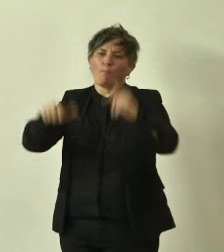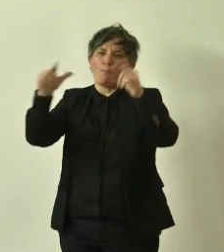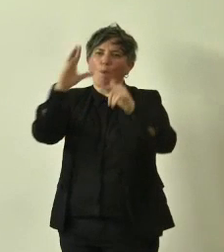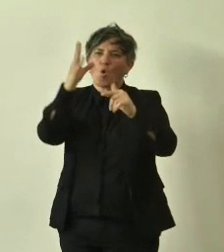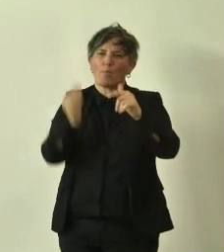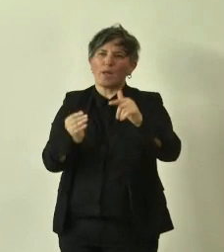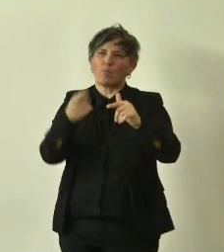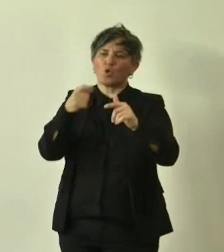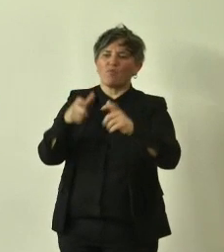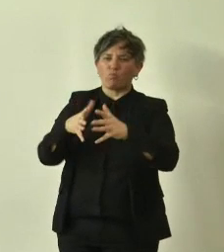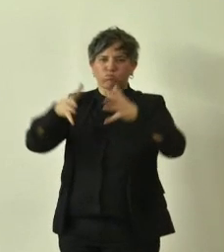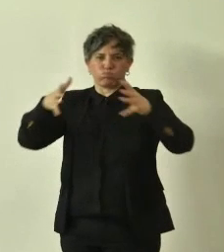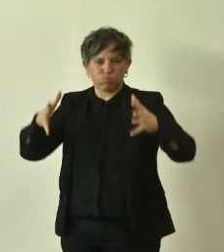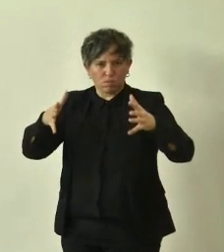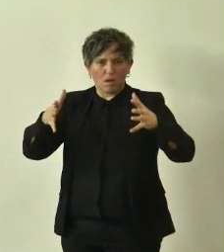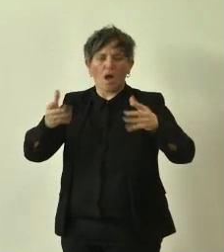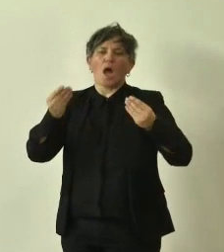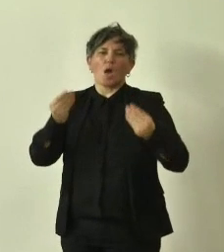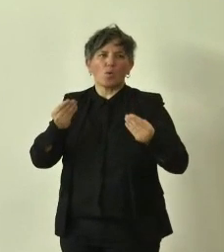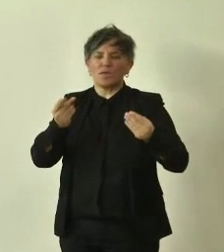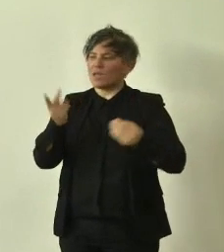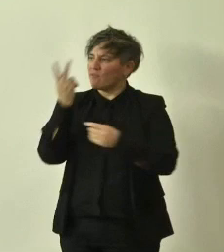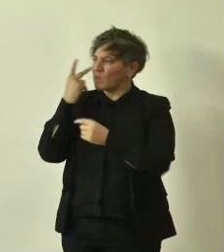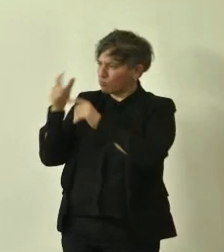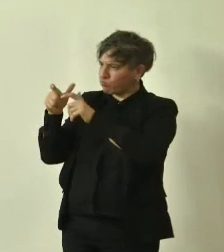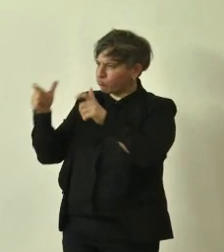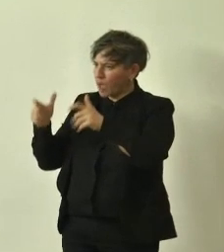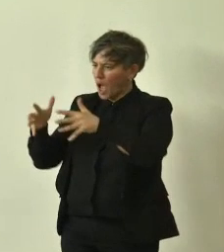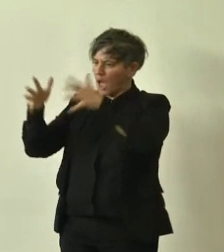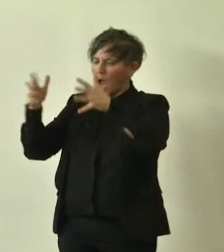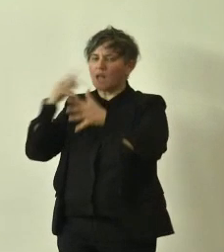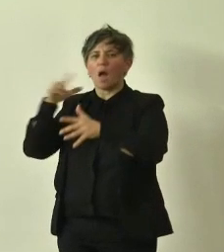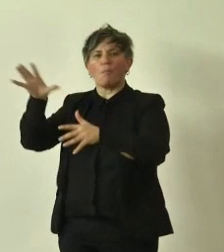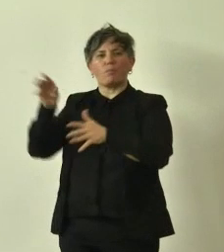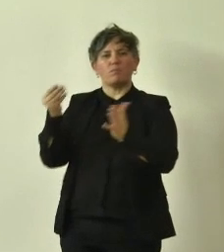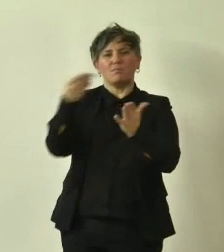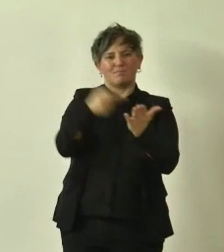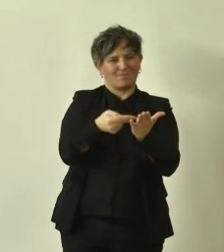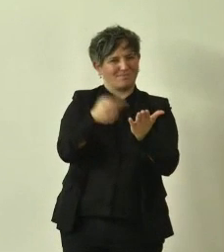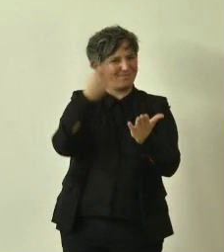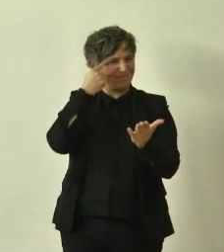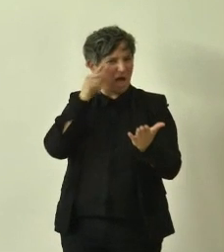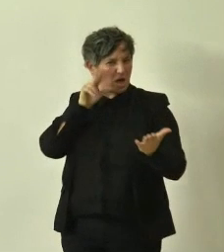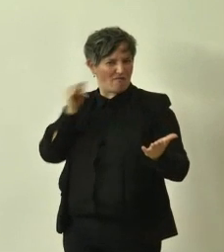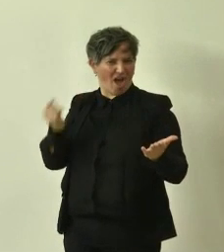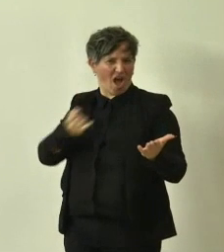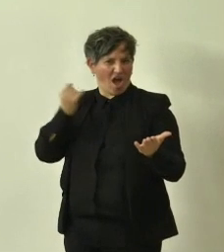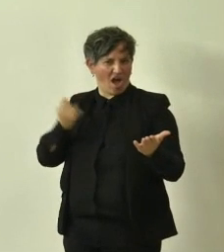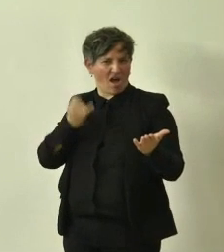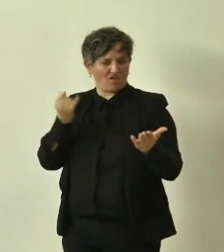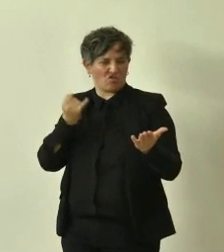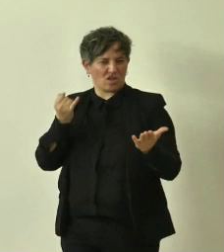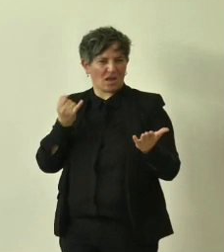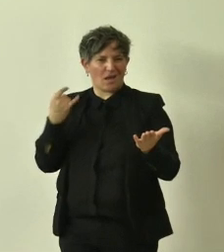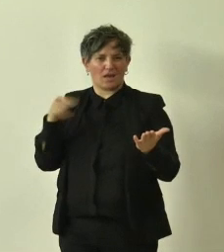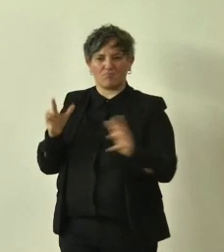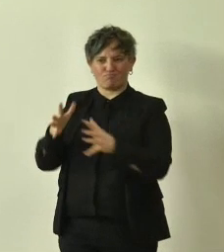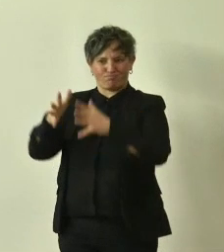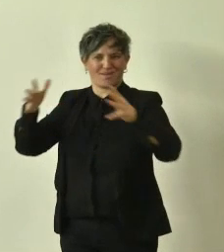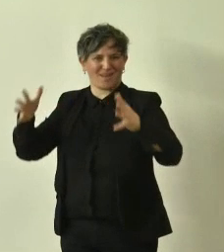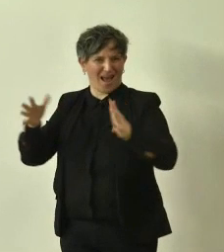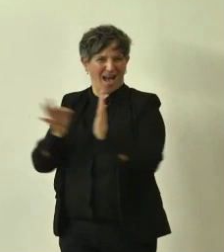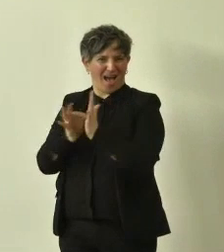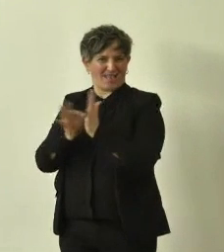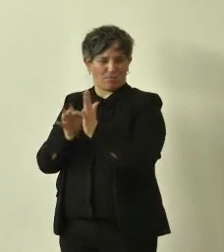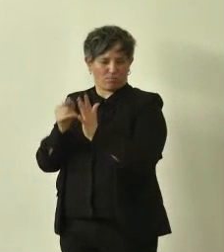gli alberi sono stati cercati laddove vediamo degli alberi molto grandi dove è più facile riconoscerli proprio per questa caratteristica che è